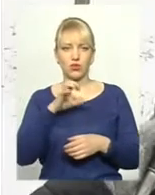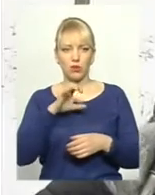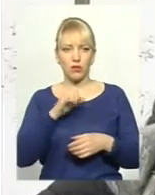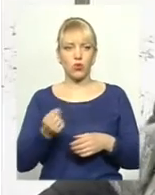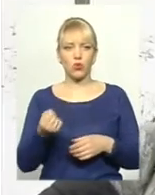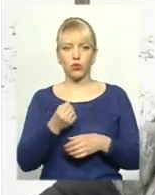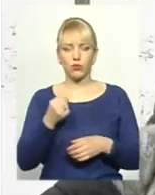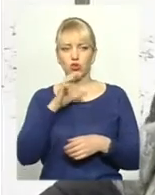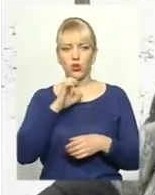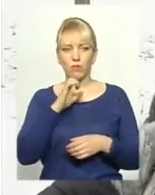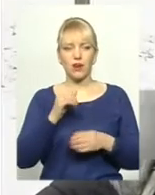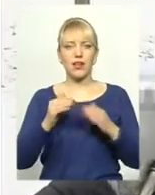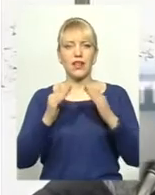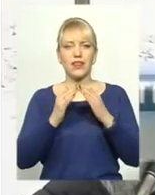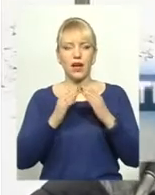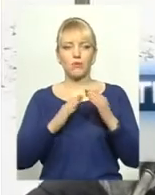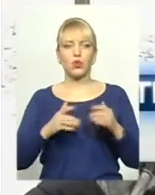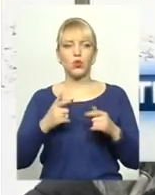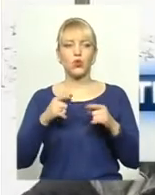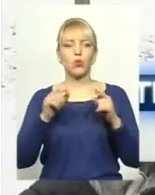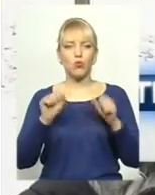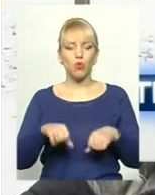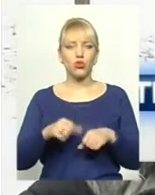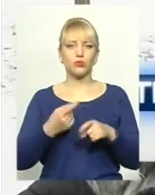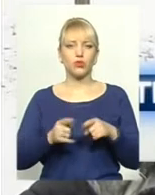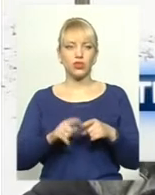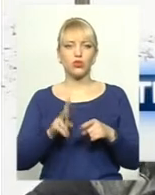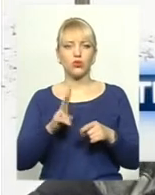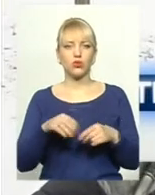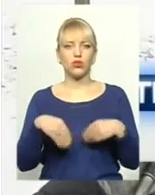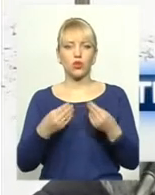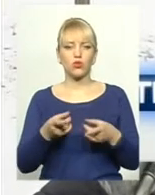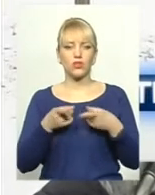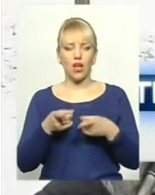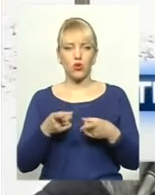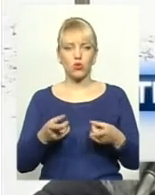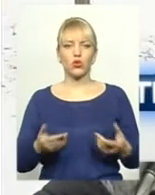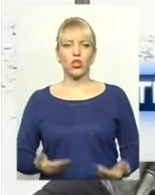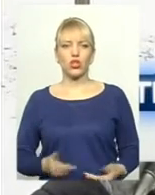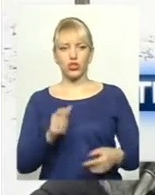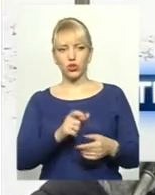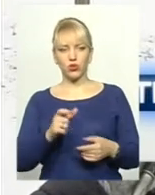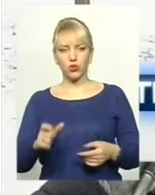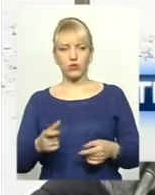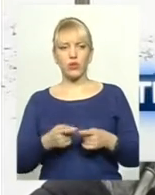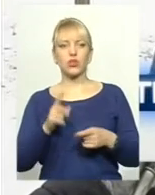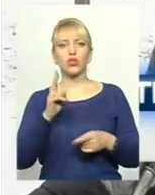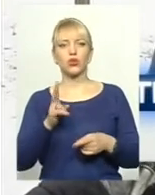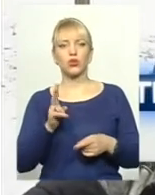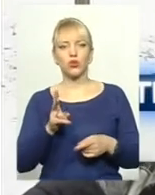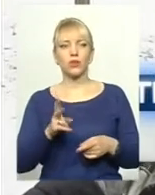собак на притулку ми можемо ті, які приносять загрозу життю мешканців, ті, які